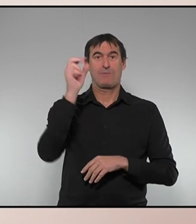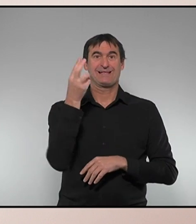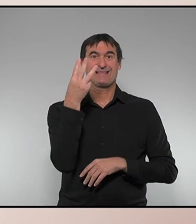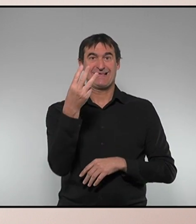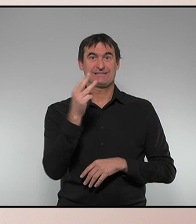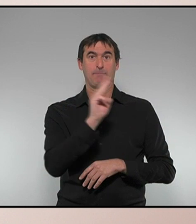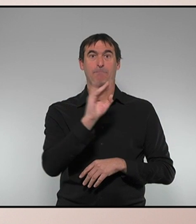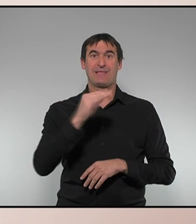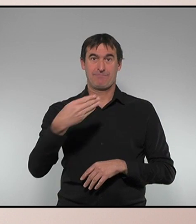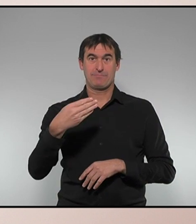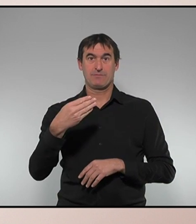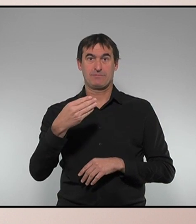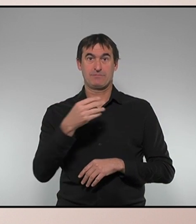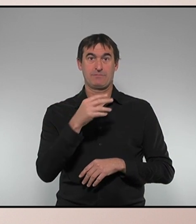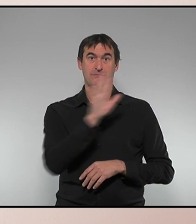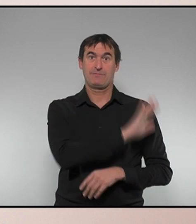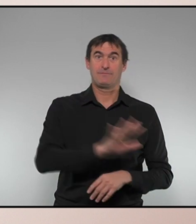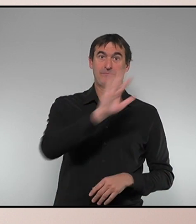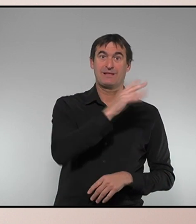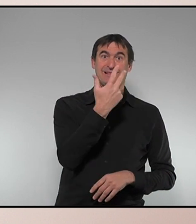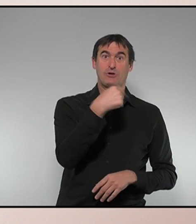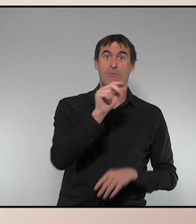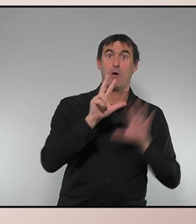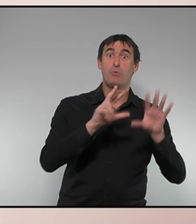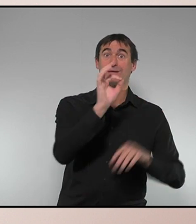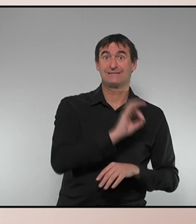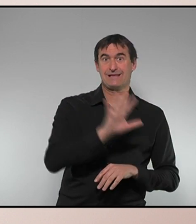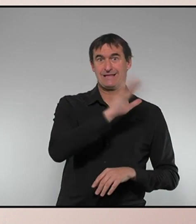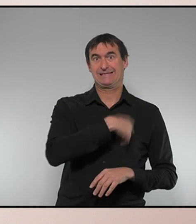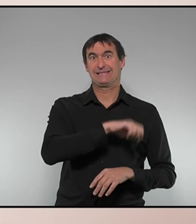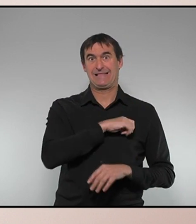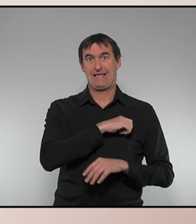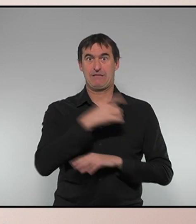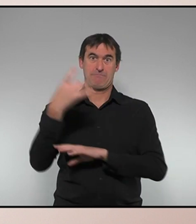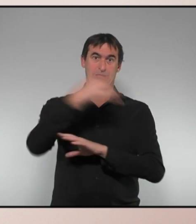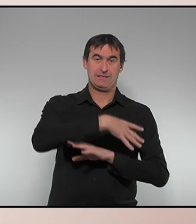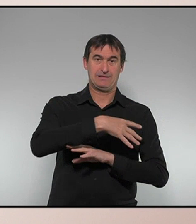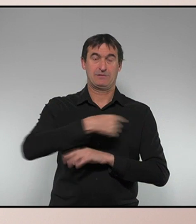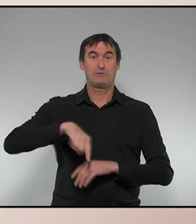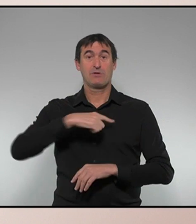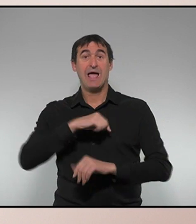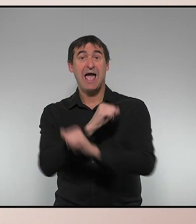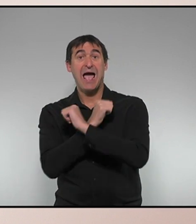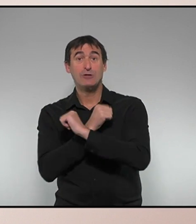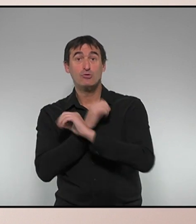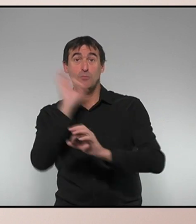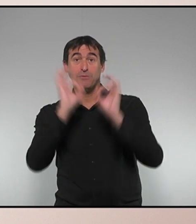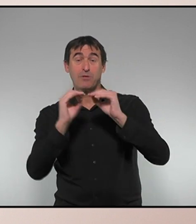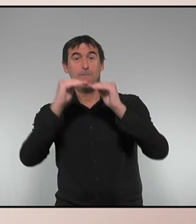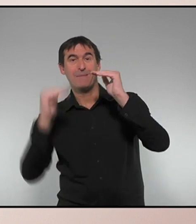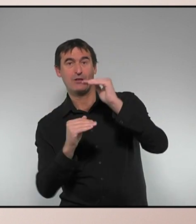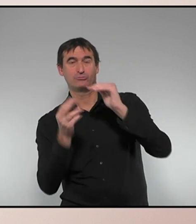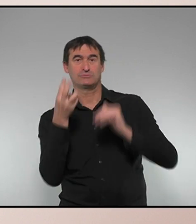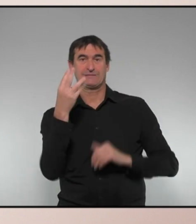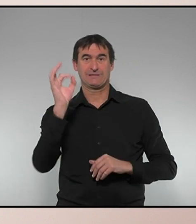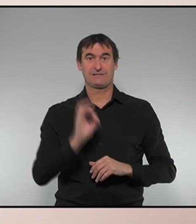del PIB per sobre del 3,8% de la mitjana estatal, quan tenim tres punts d'atur per sota que de la mitjana estatal, quan tenim